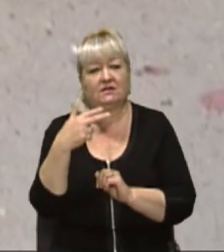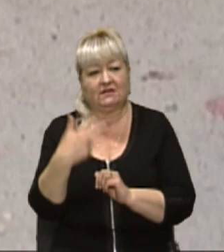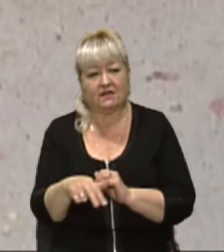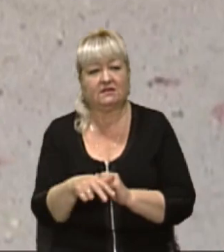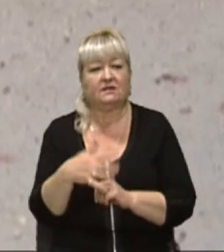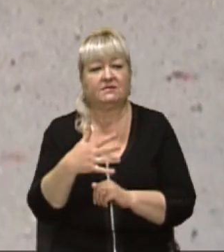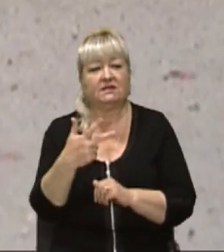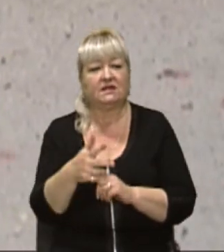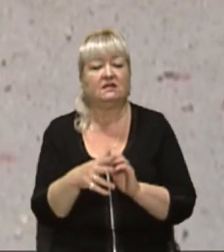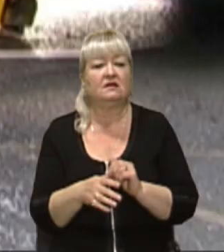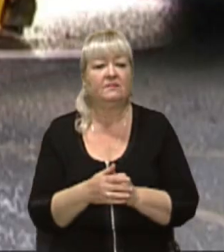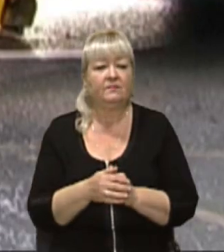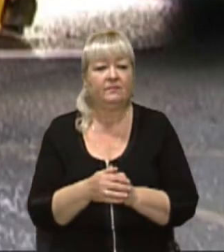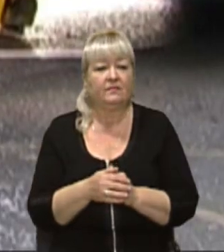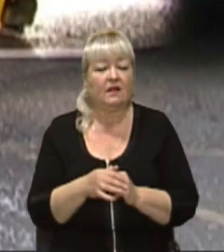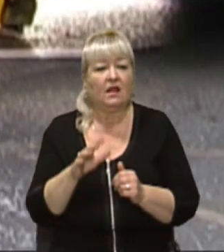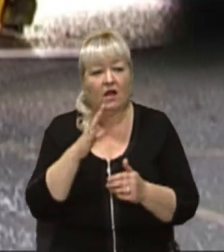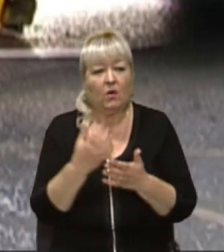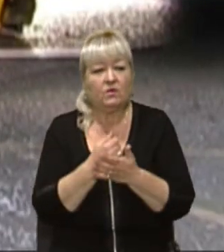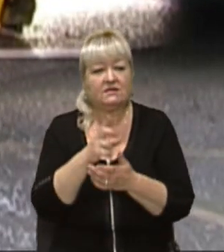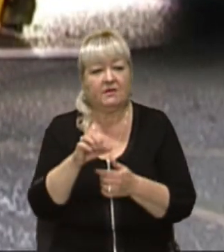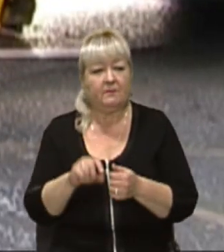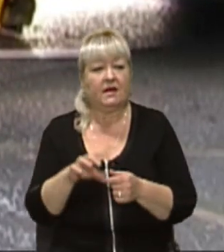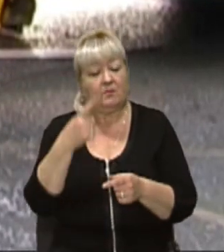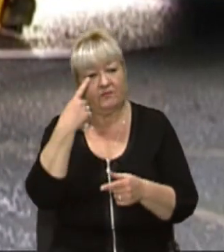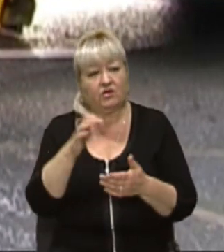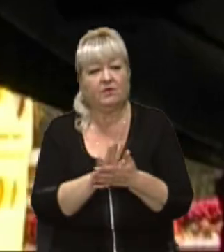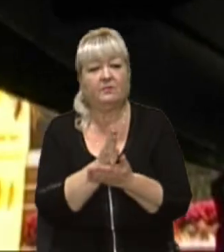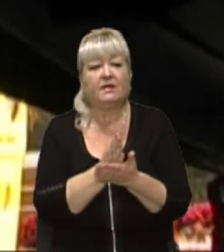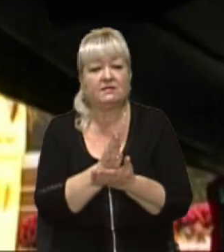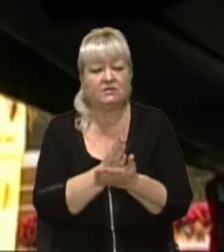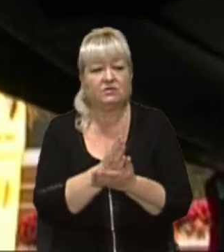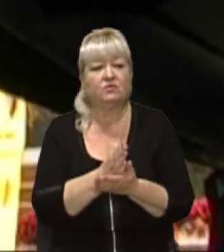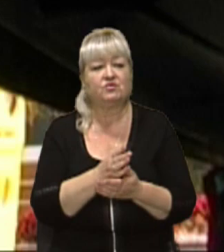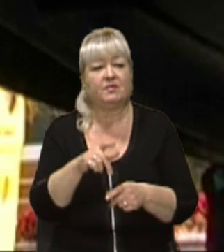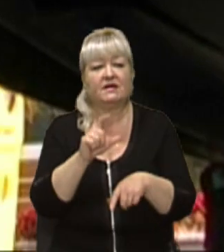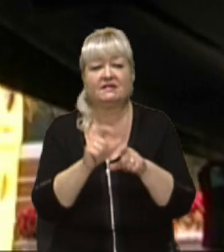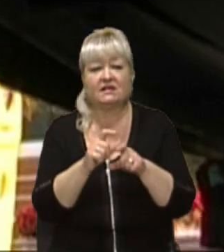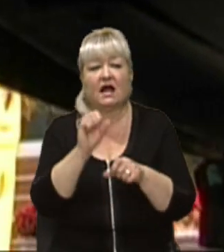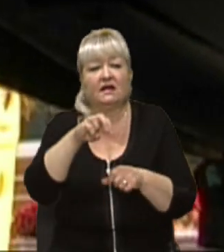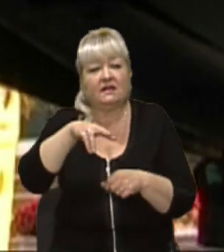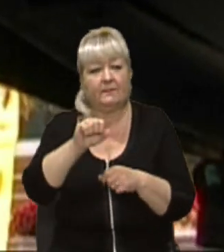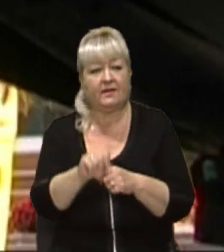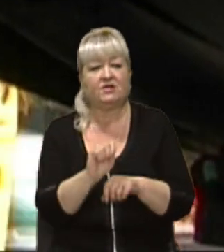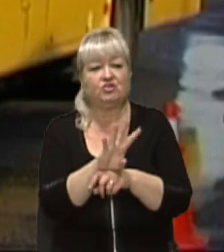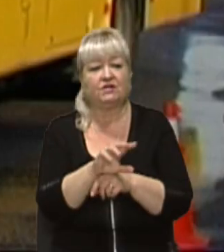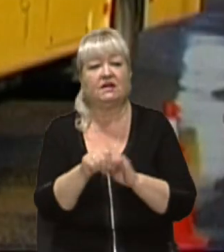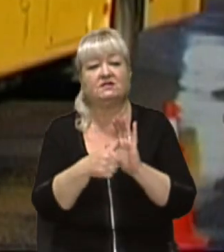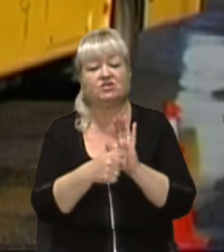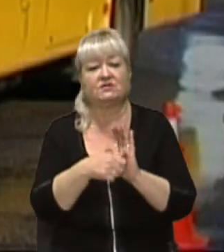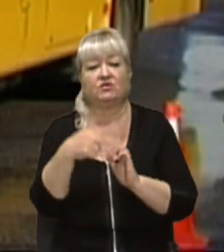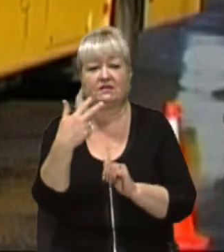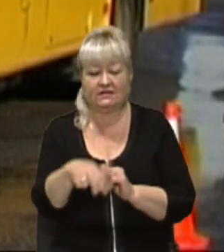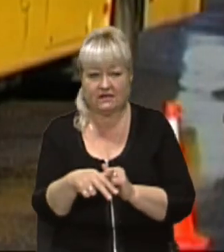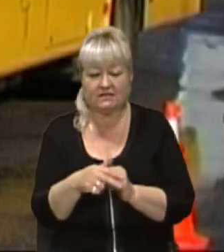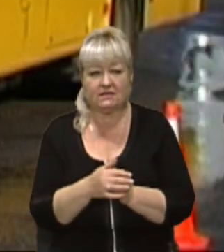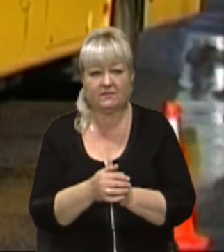-й – Успіх БМ, повідомили в прослужбі міської ради. За словами голови управління АТП 14630 Ігоря